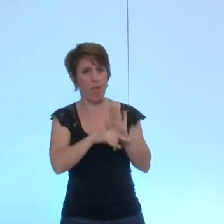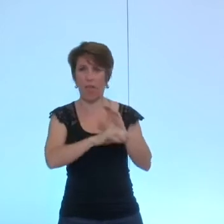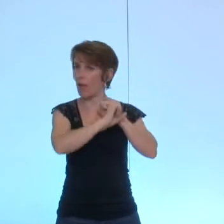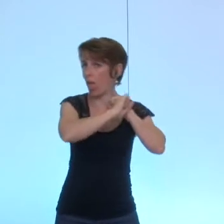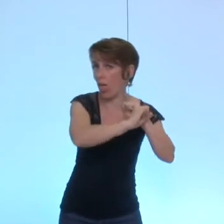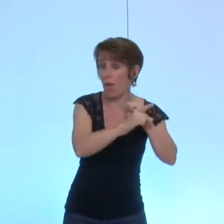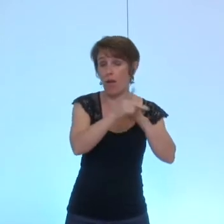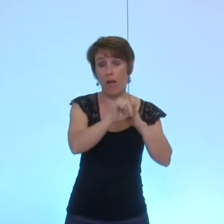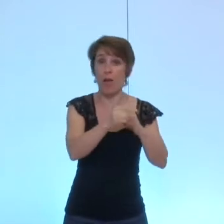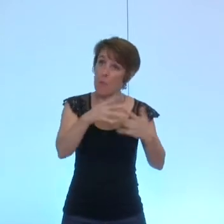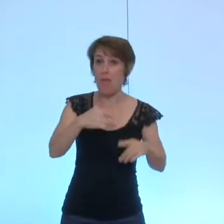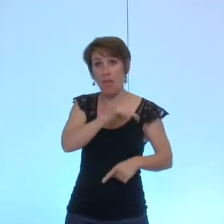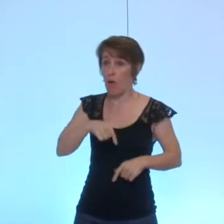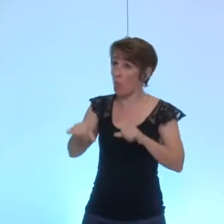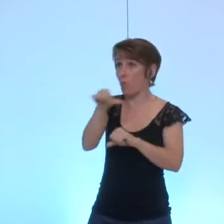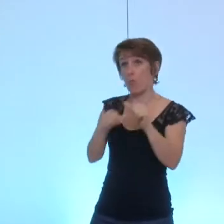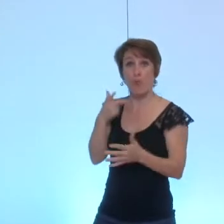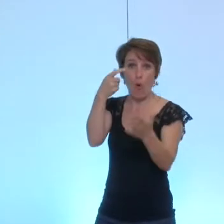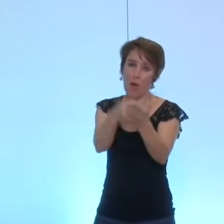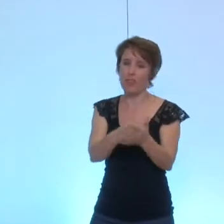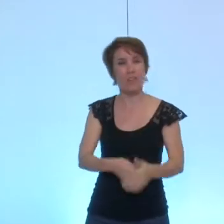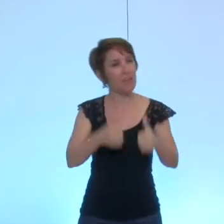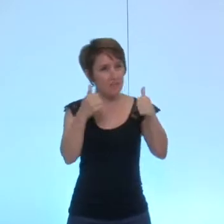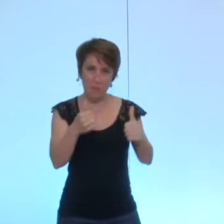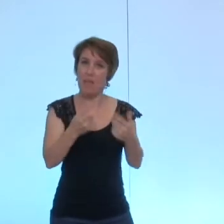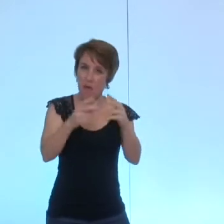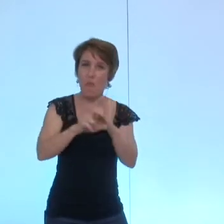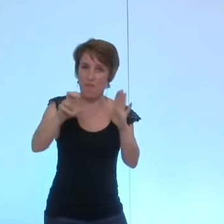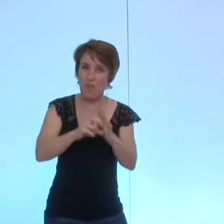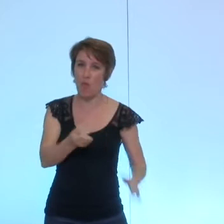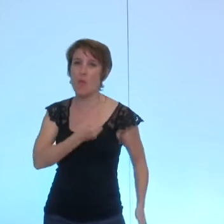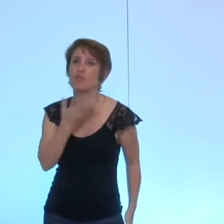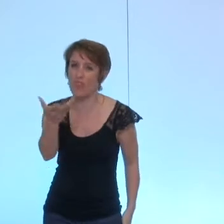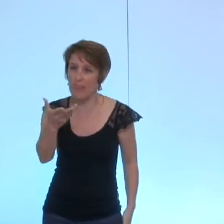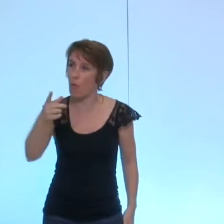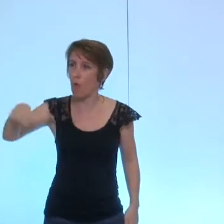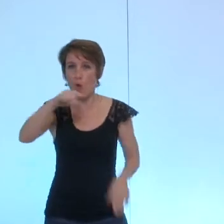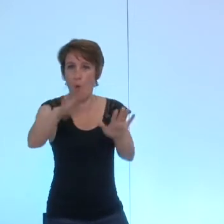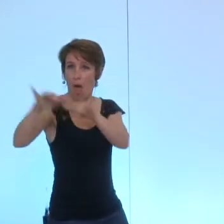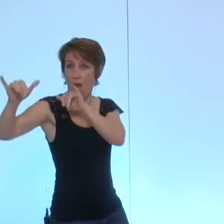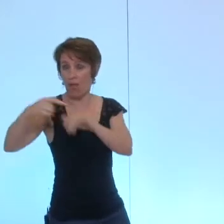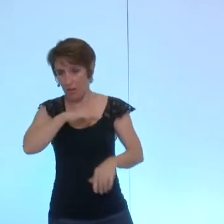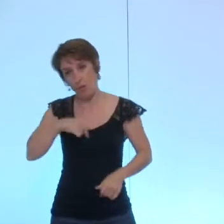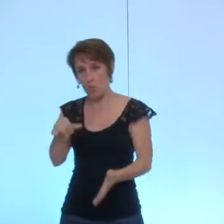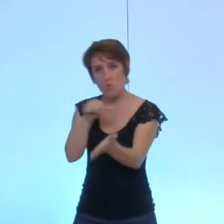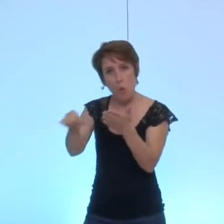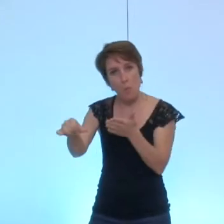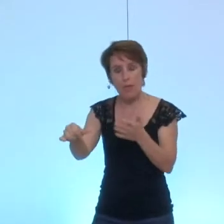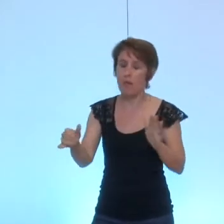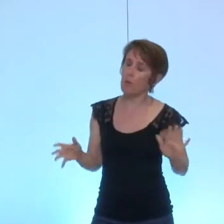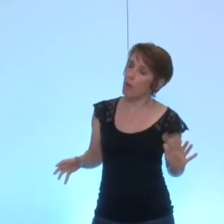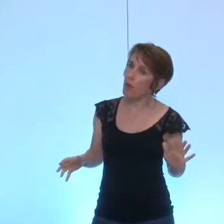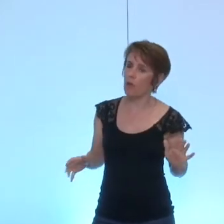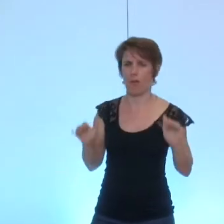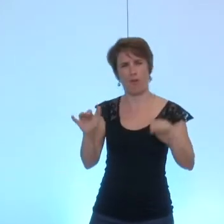nous nous rachetons c'est beau c'est grand c'est généreux la ville de Grenoble ils arrêtent un bail et nous on rachète c'est nous qui payons j'aimerais bien avoir quand même au